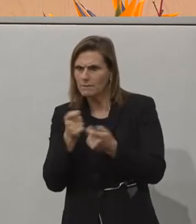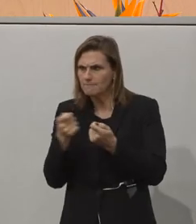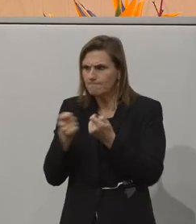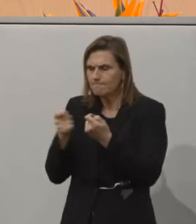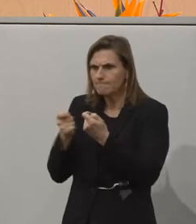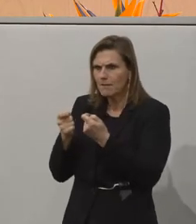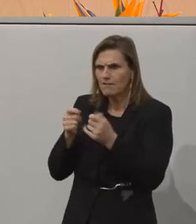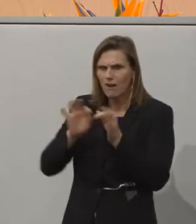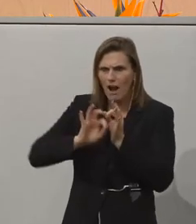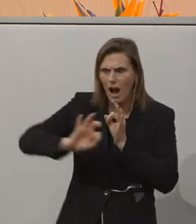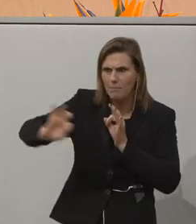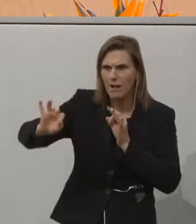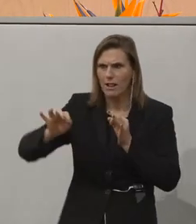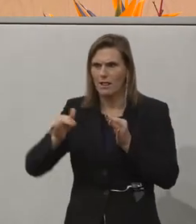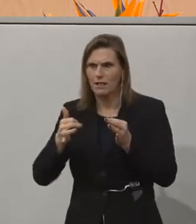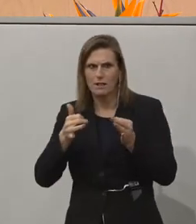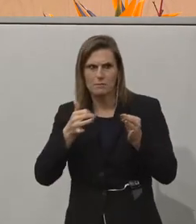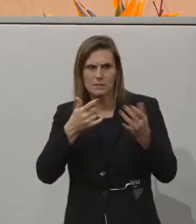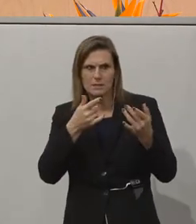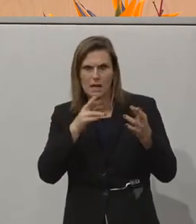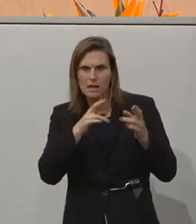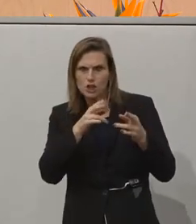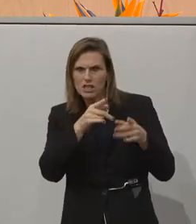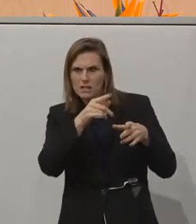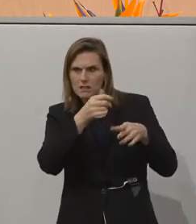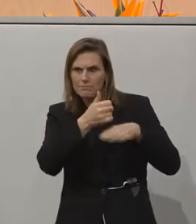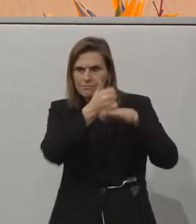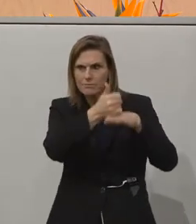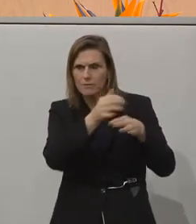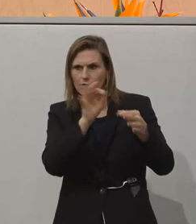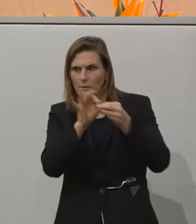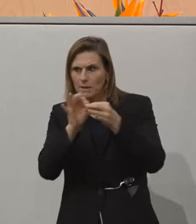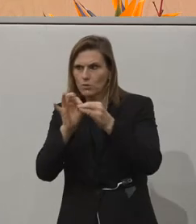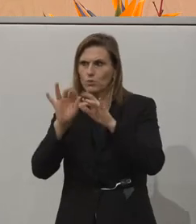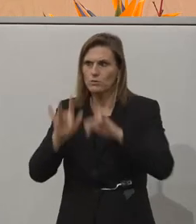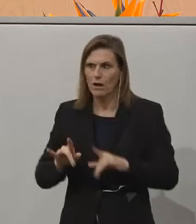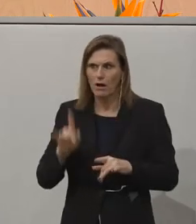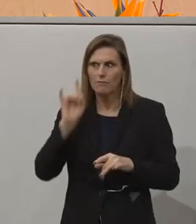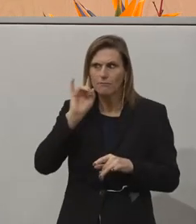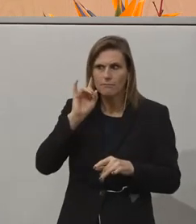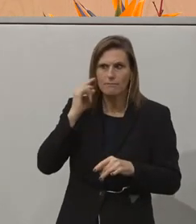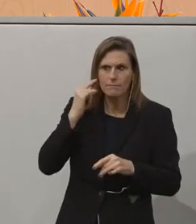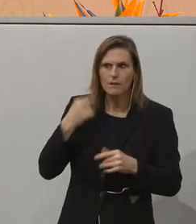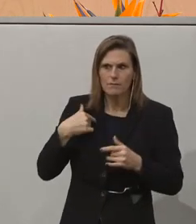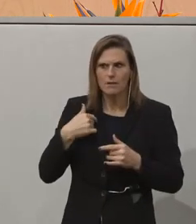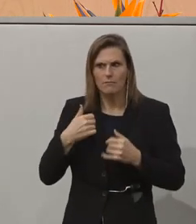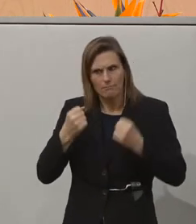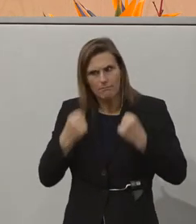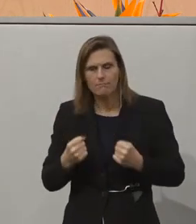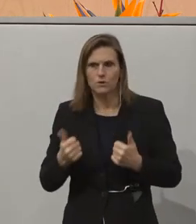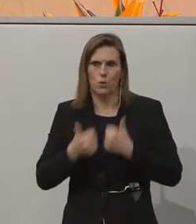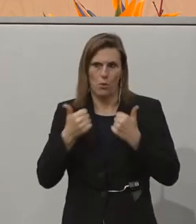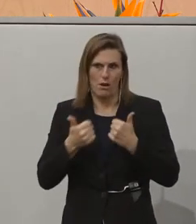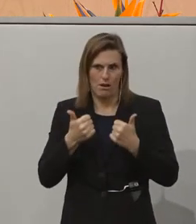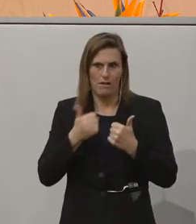verkabelt und verbunden mit Regie und sonstigen Stellen in einer großen Souveränität getan. Vielen